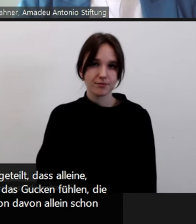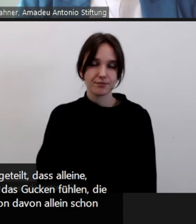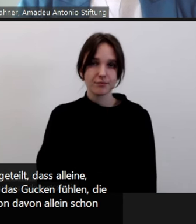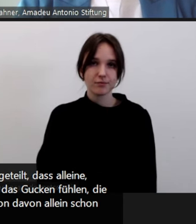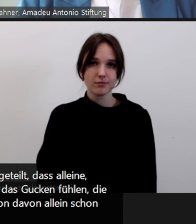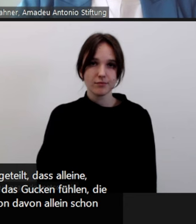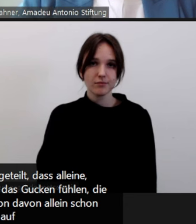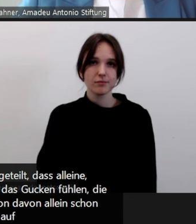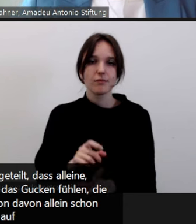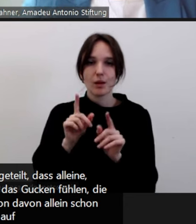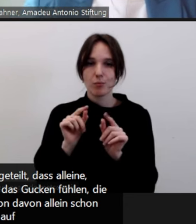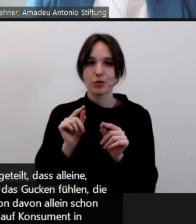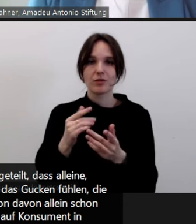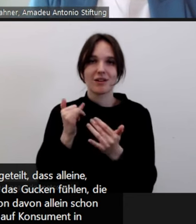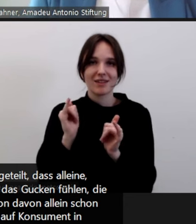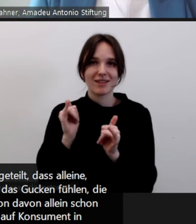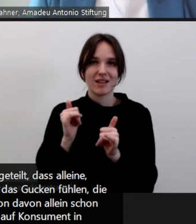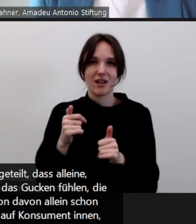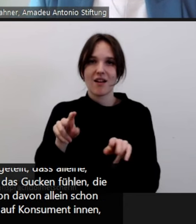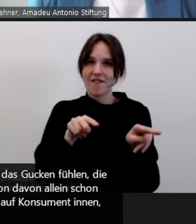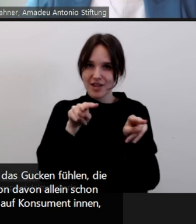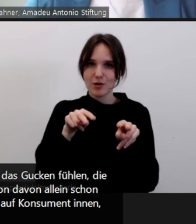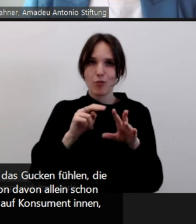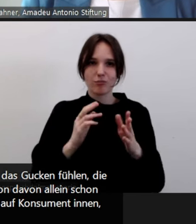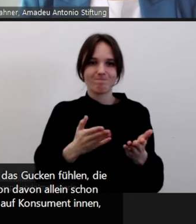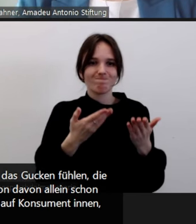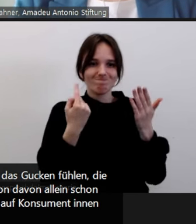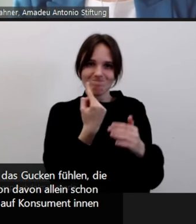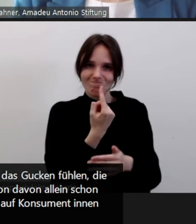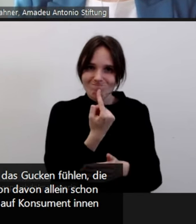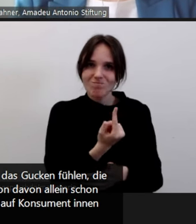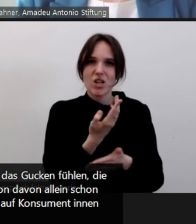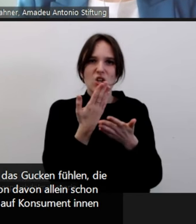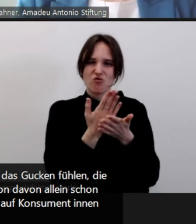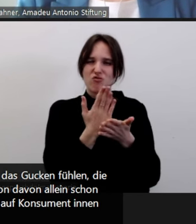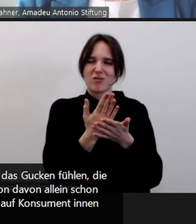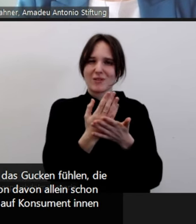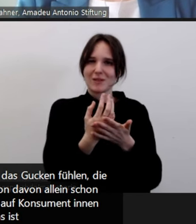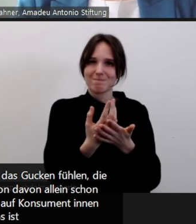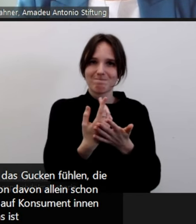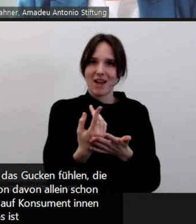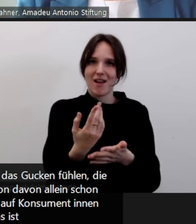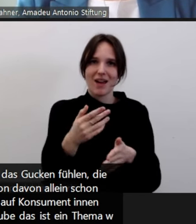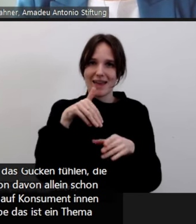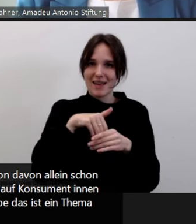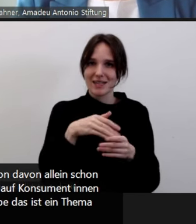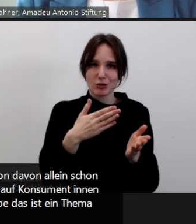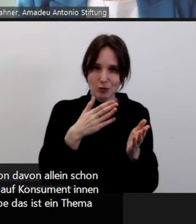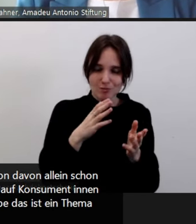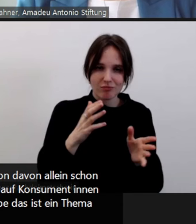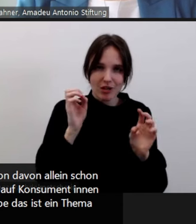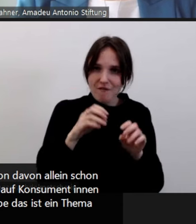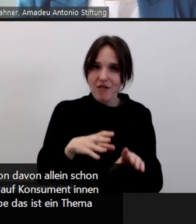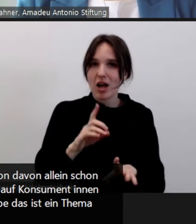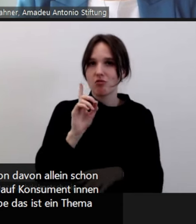auf KonsumentInnen, auf Einzelnen hat, auch schon beachtlich. Und ich glaube, das ist ein Thema, was echt